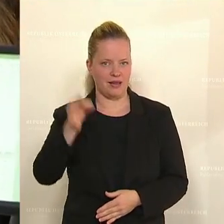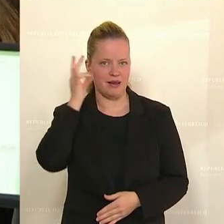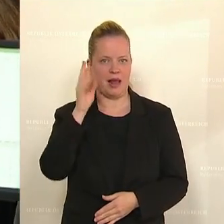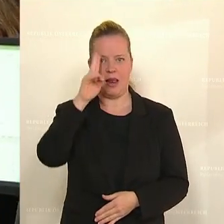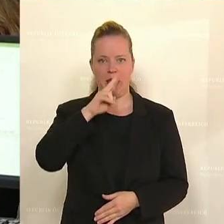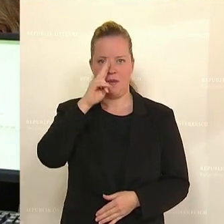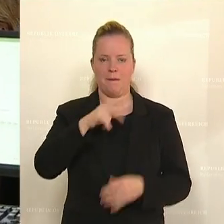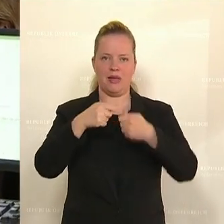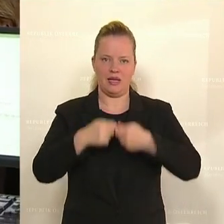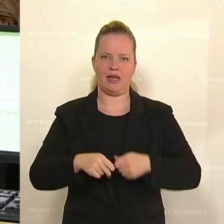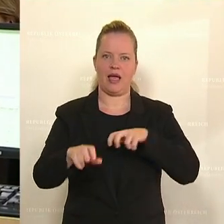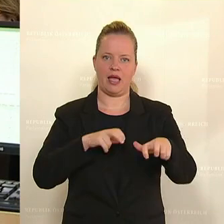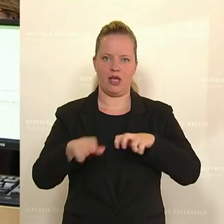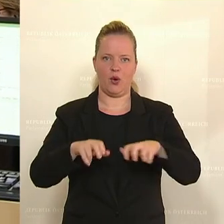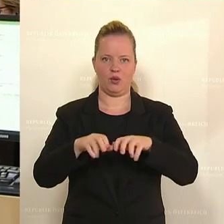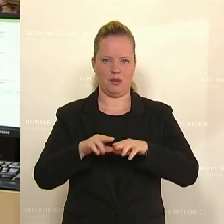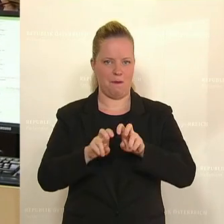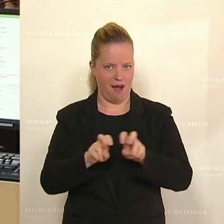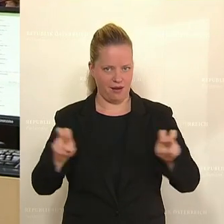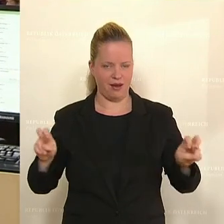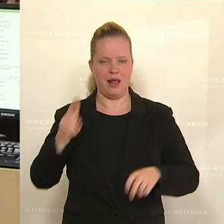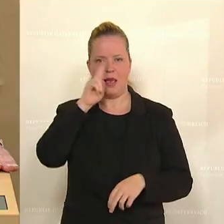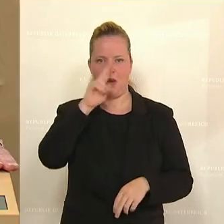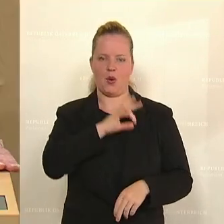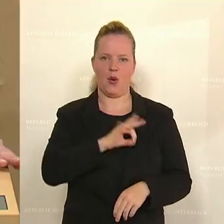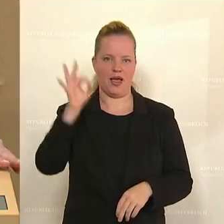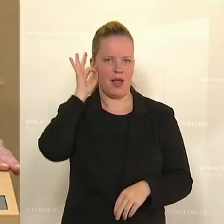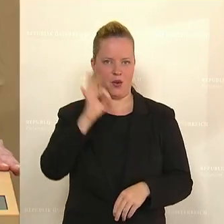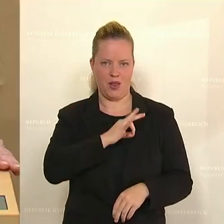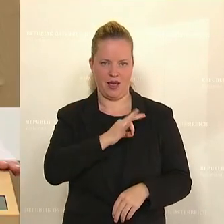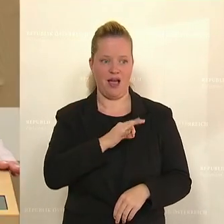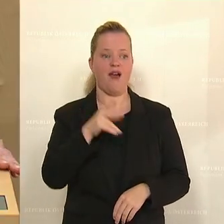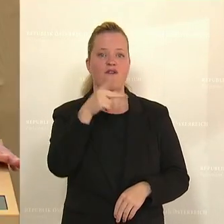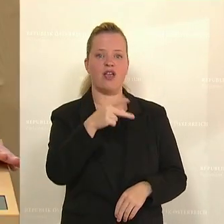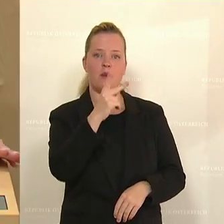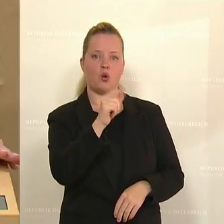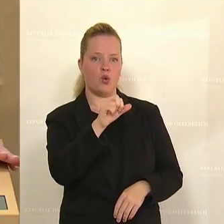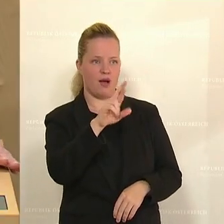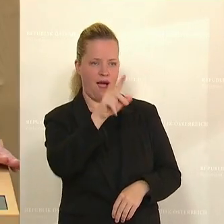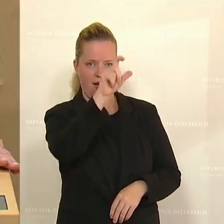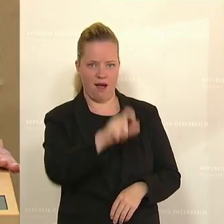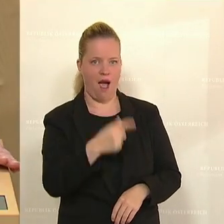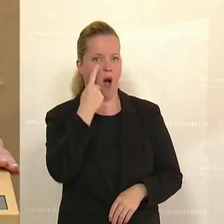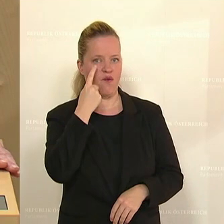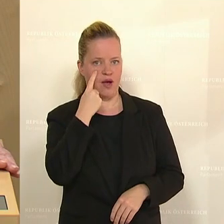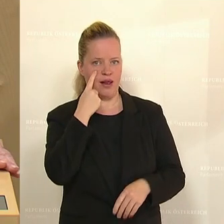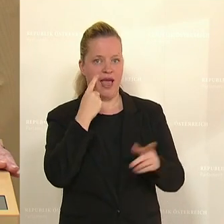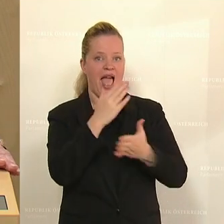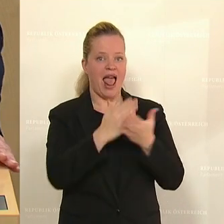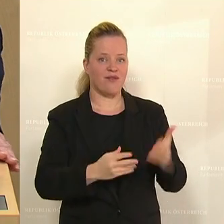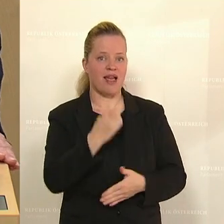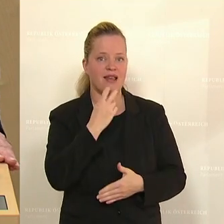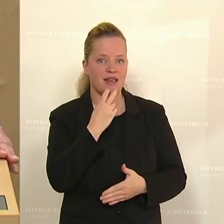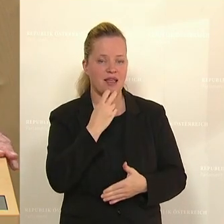liebe Mitglieder der Regierungsbank, liebe Kolleginnen und Kollegen. Philipp Kucher, eines fällt mir bei dir auf, wenn du nur die Hälfte deiner Energie... Ein